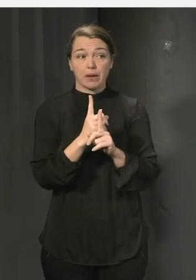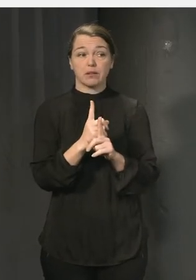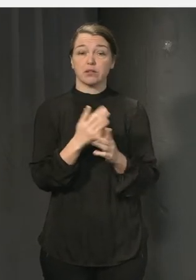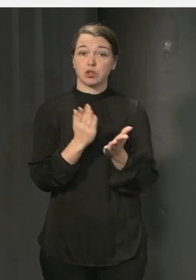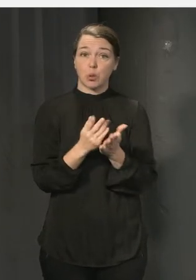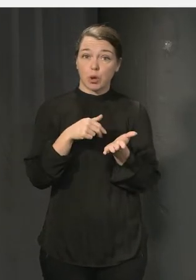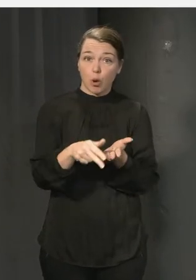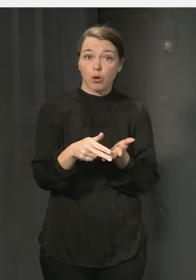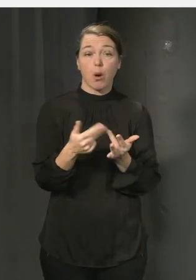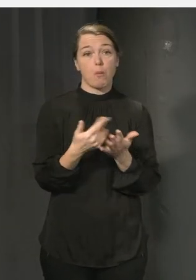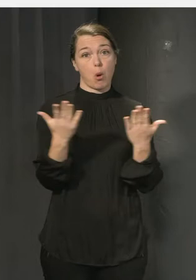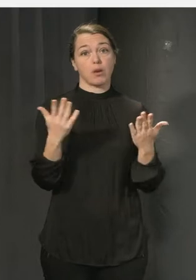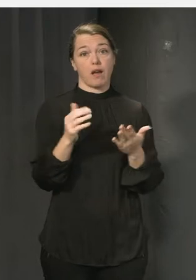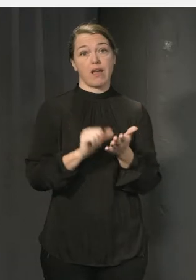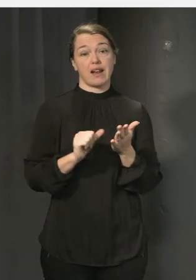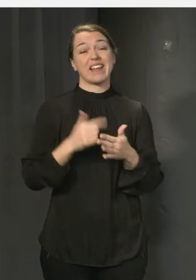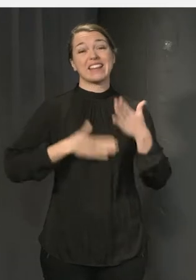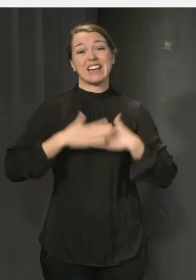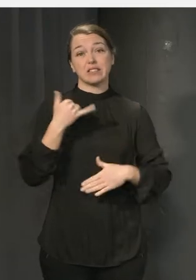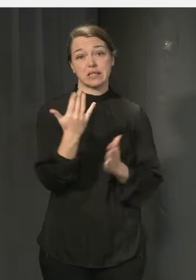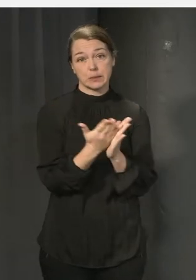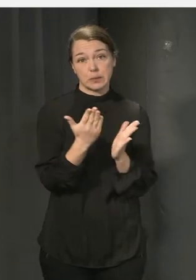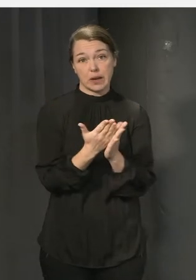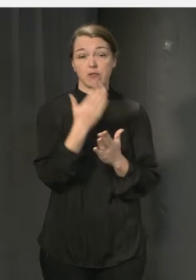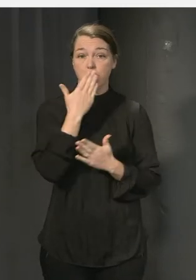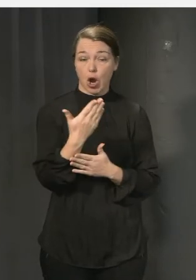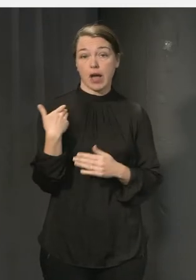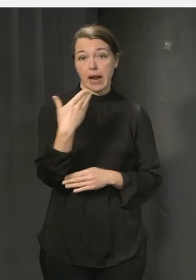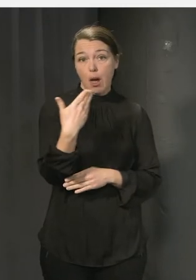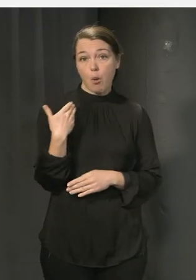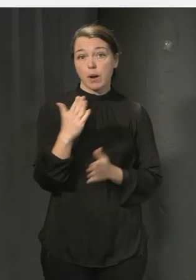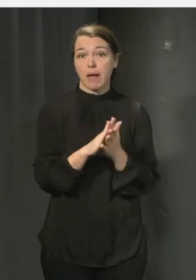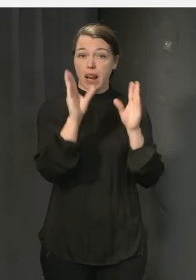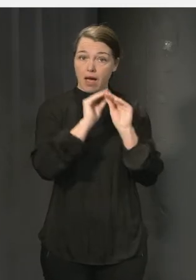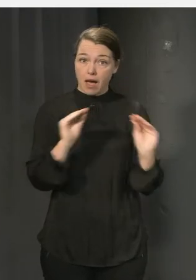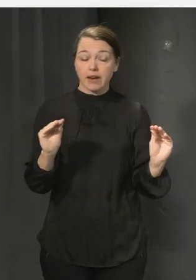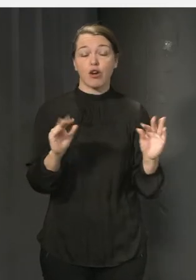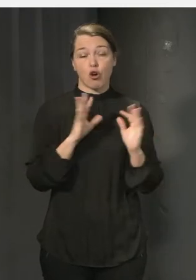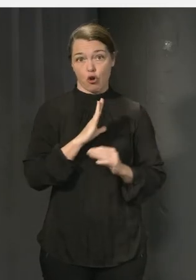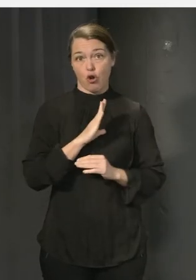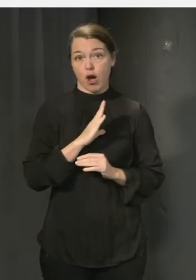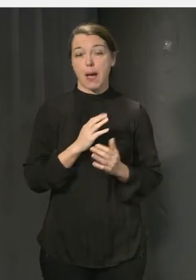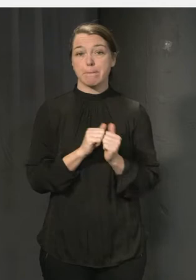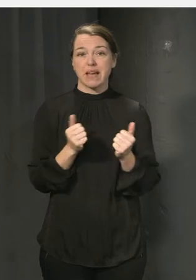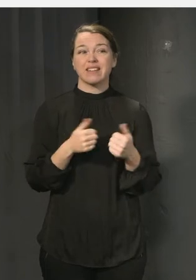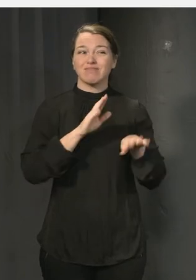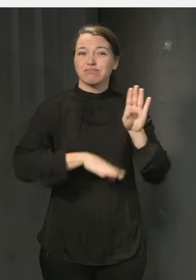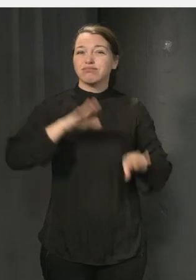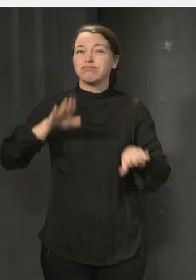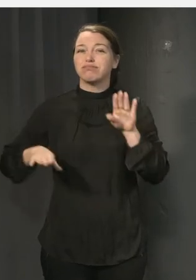vi komma ihåg. 9 av 10 elever trivs i skolan och de har goda relationer med sina lärare. Men det är också en väldigt stor variation